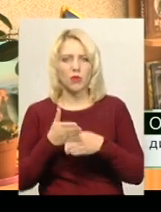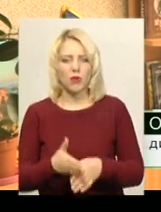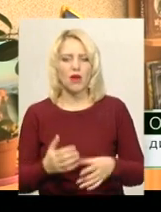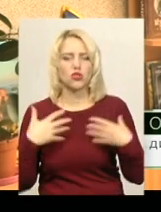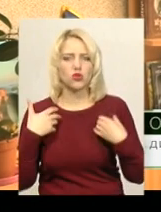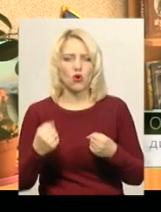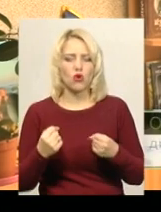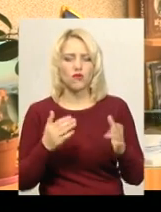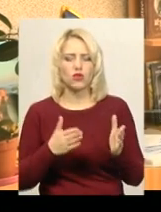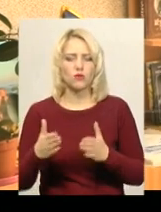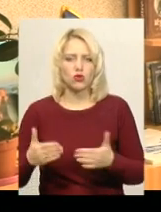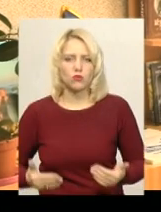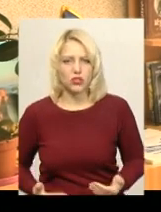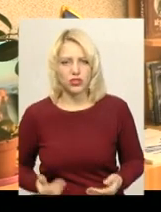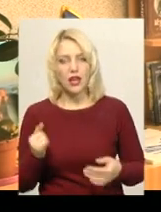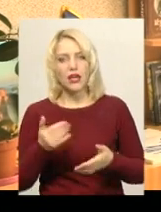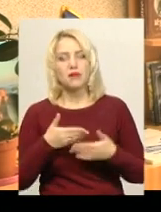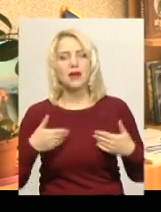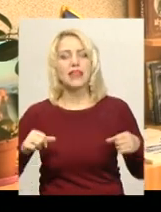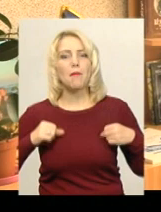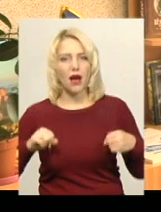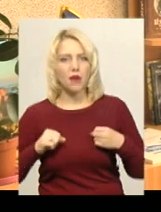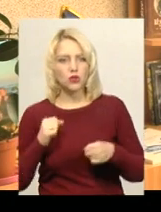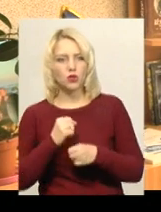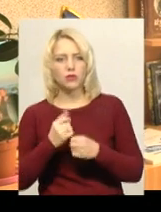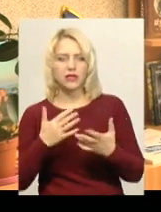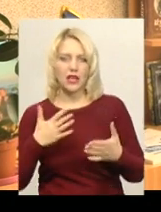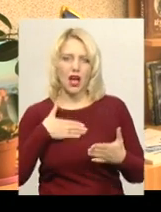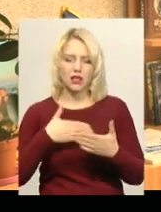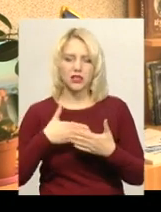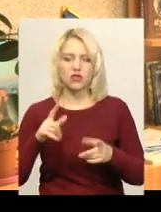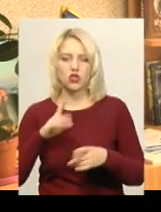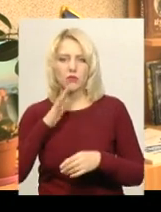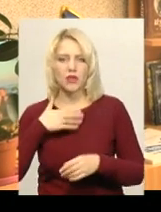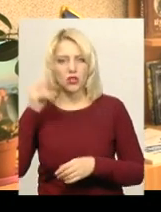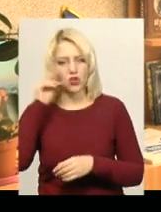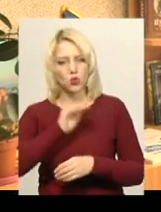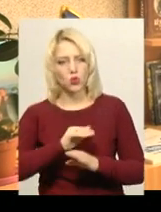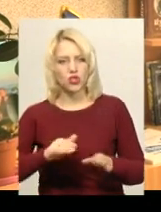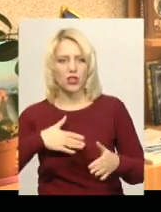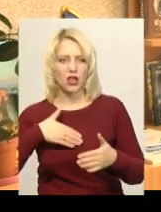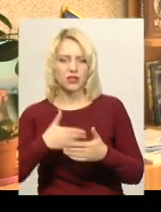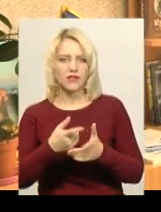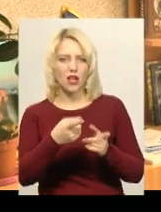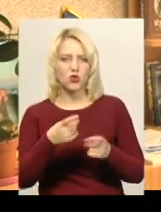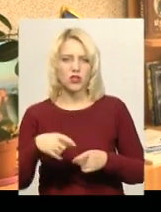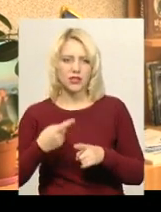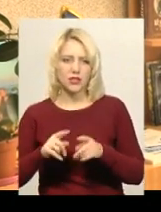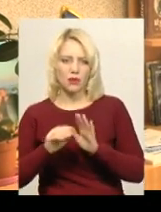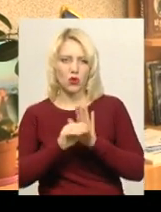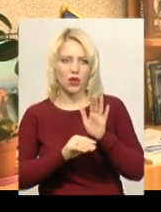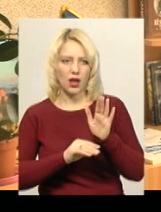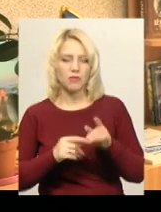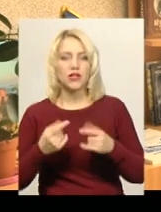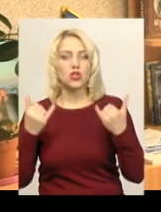життя і ми намагаємось робити різні активності для того, щоб наші учні активніше залучалися до цієї програми.